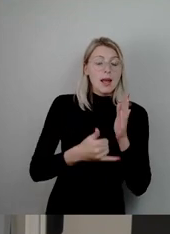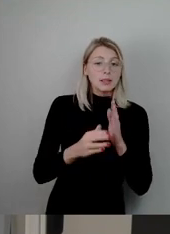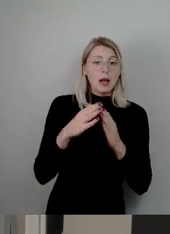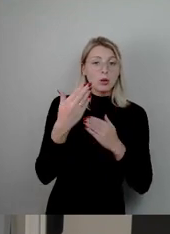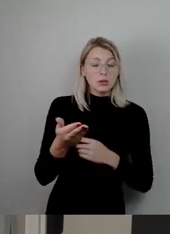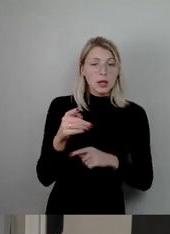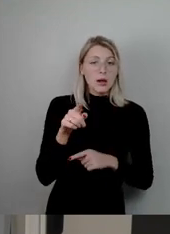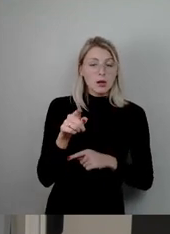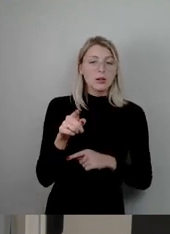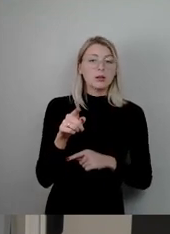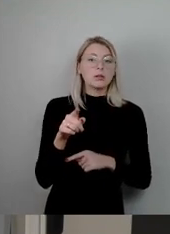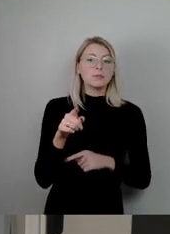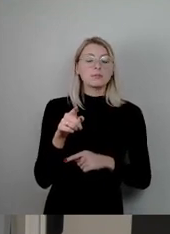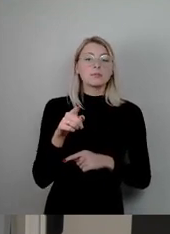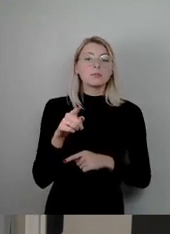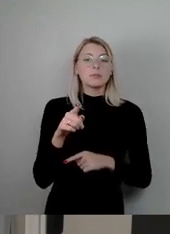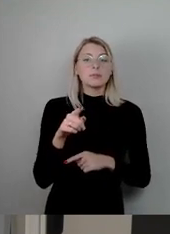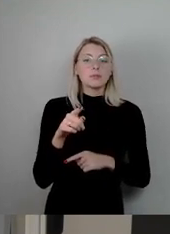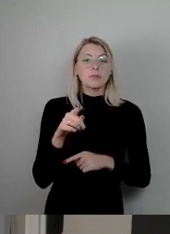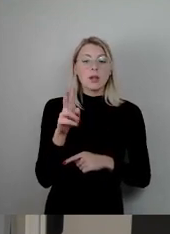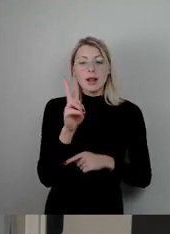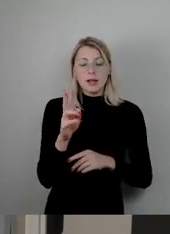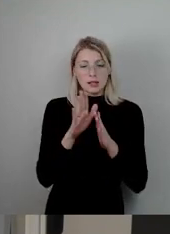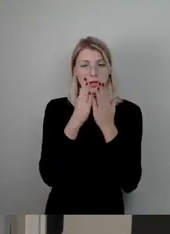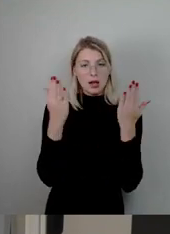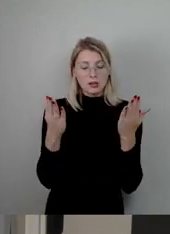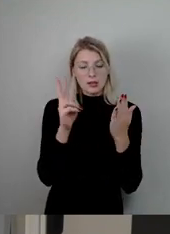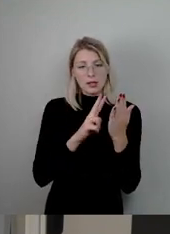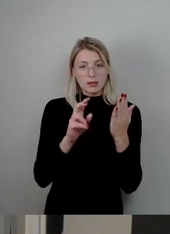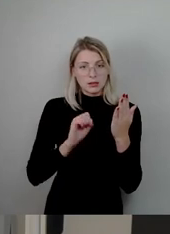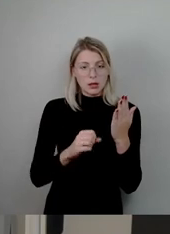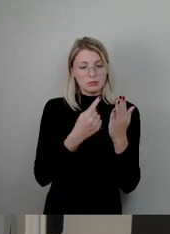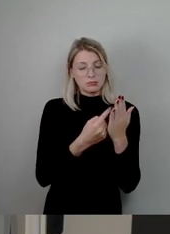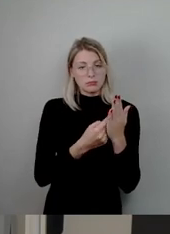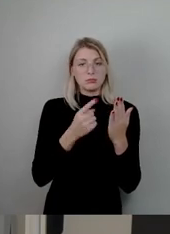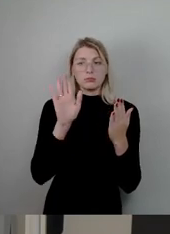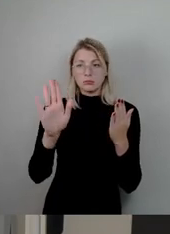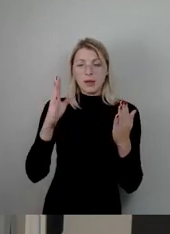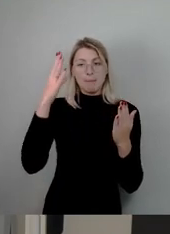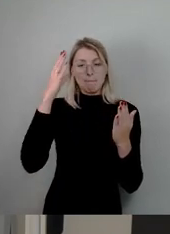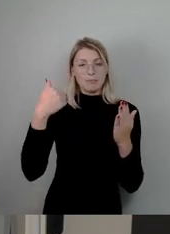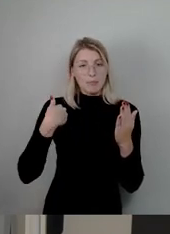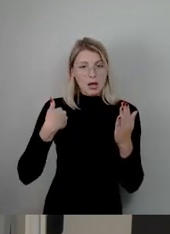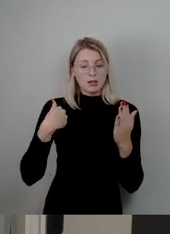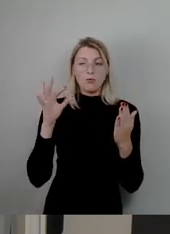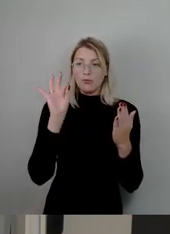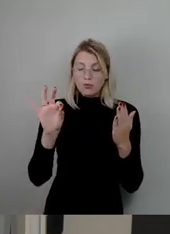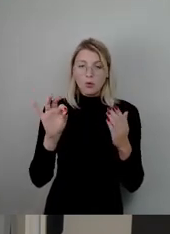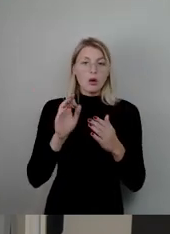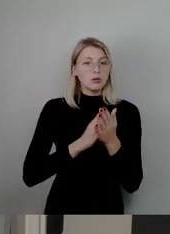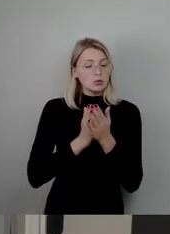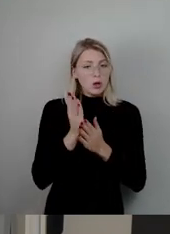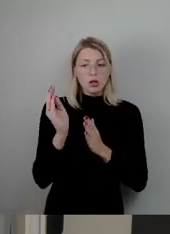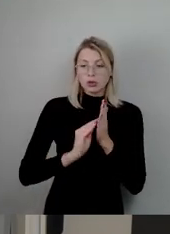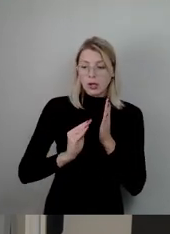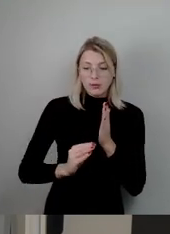Frau lesen, deren Mann für sie alle schriftlichen Arbeiten erledigt hat und alles, wo sie eben lesen